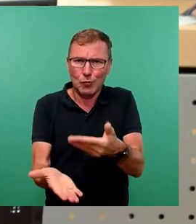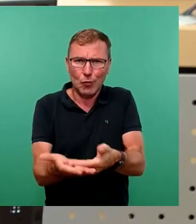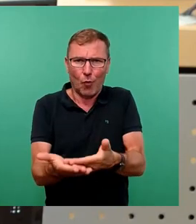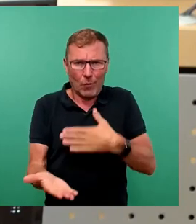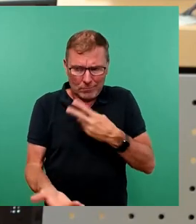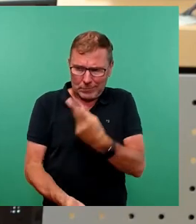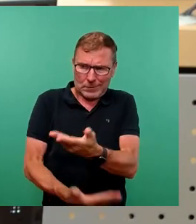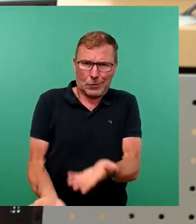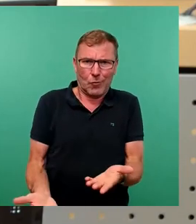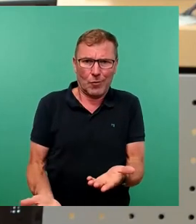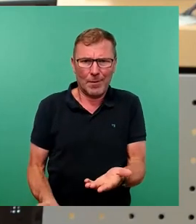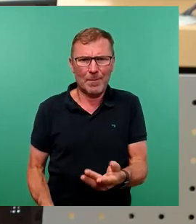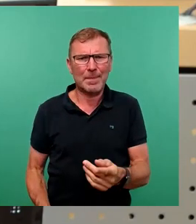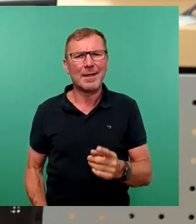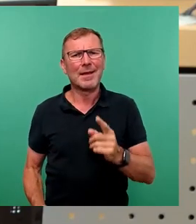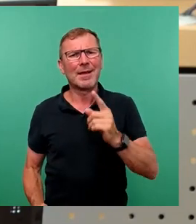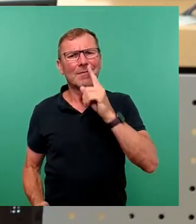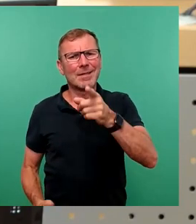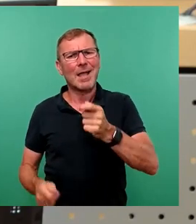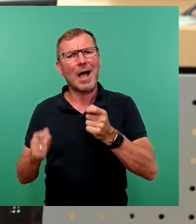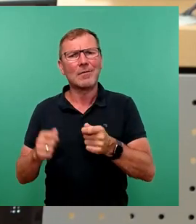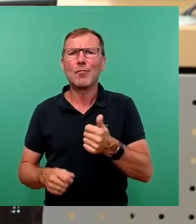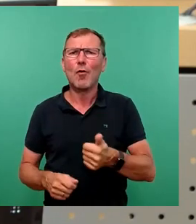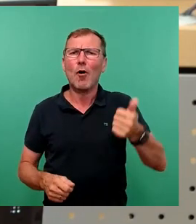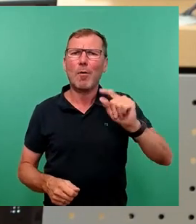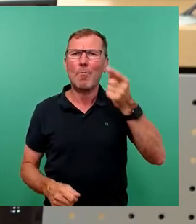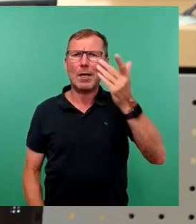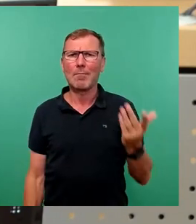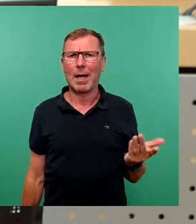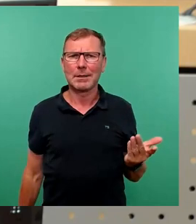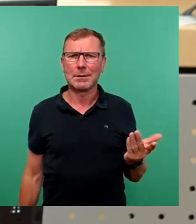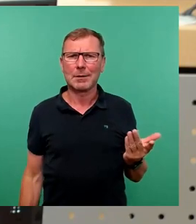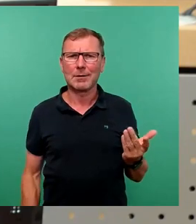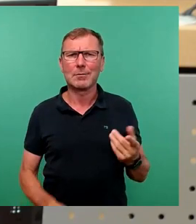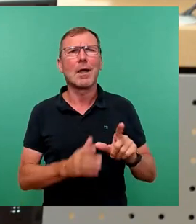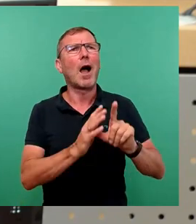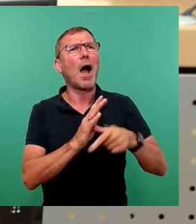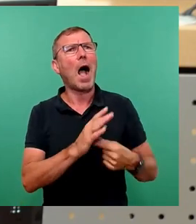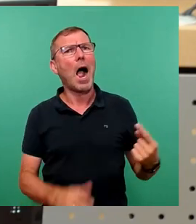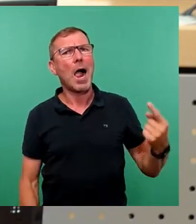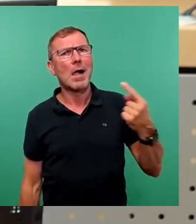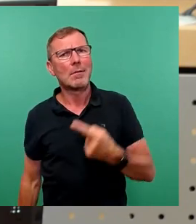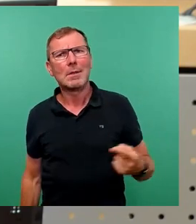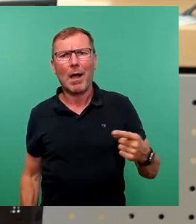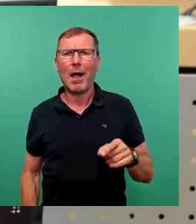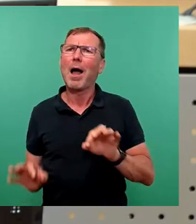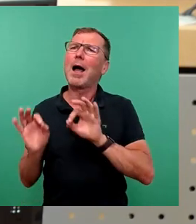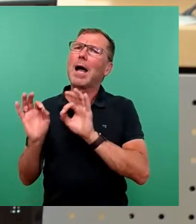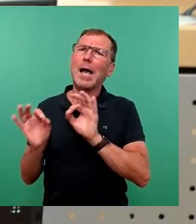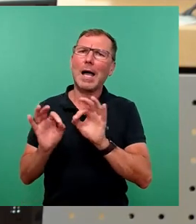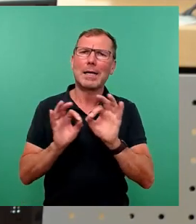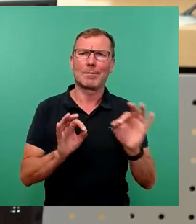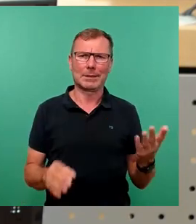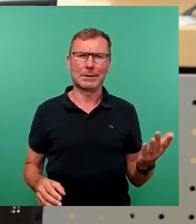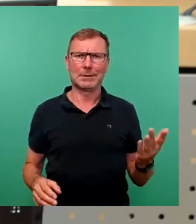Und wenn dieser Antrag des OBs mittlerweile seit einem halben Jahr regelmäßig mit immer